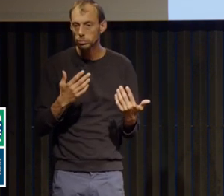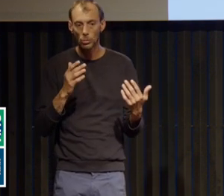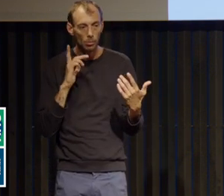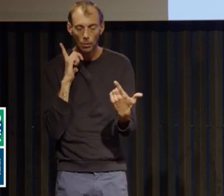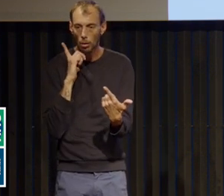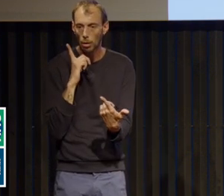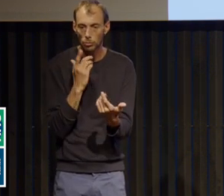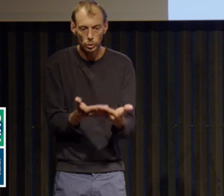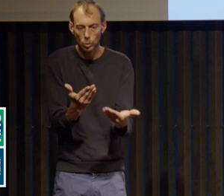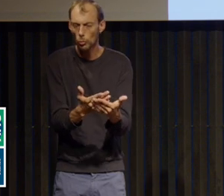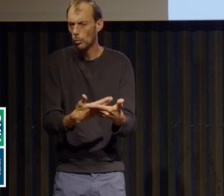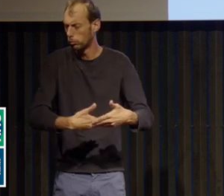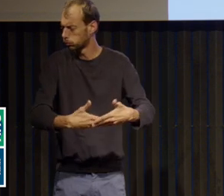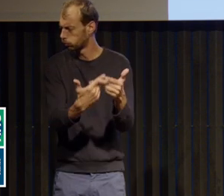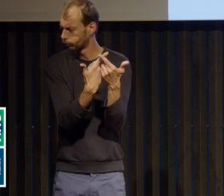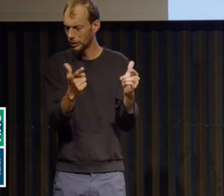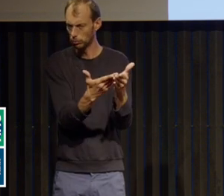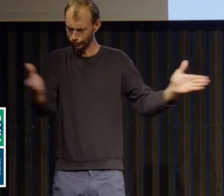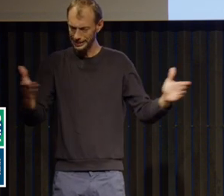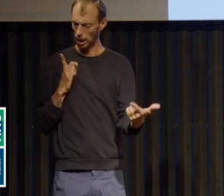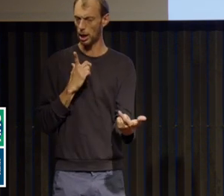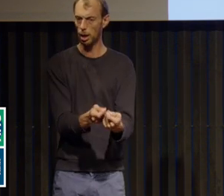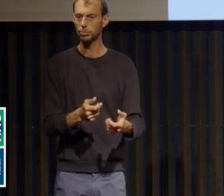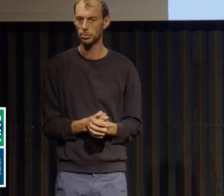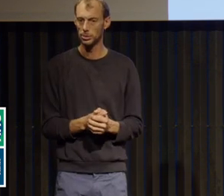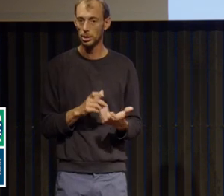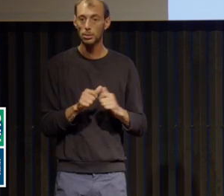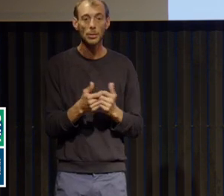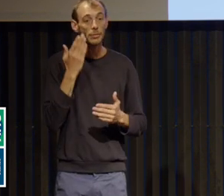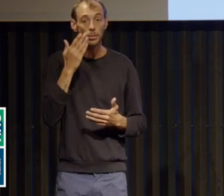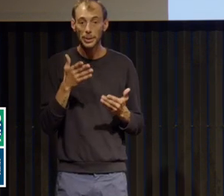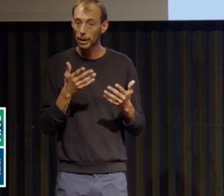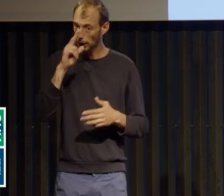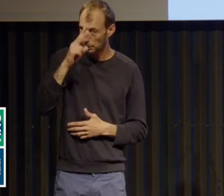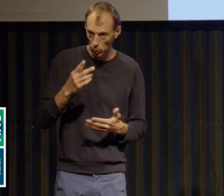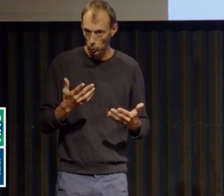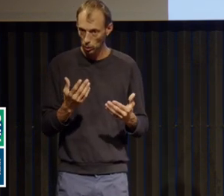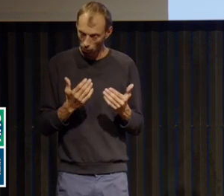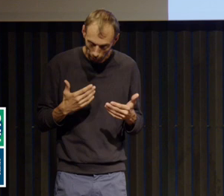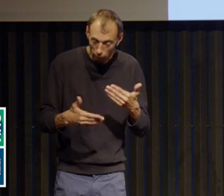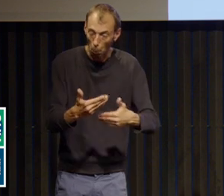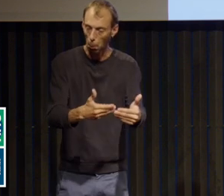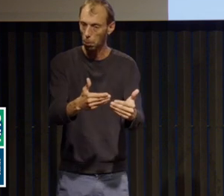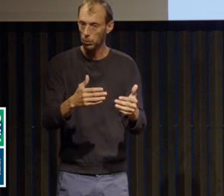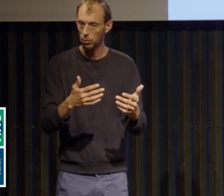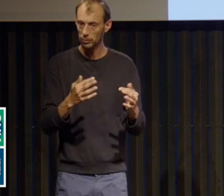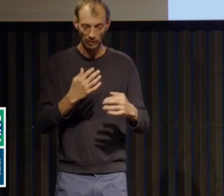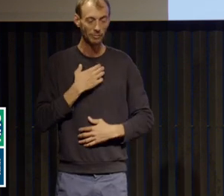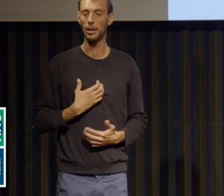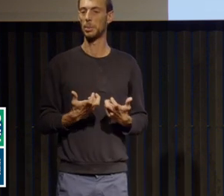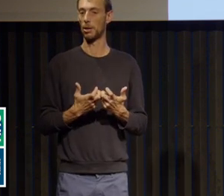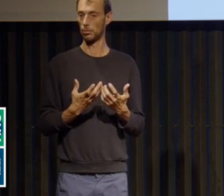retrouver les sensations physiologiques normales, comme la faim. Mais, en revanche, c'est vrai qu'au niveau psychique,